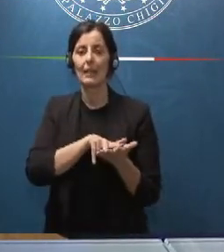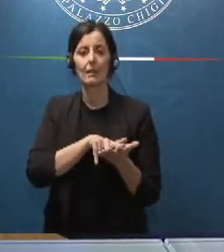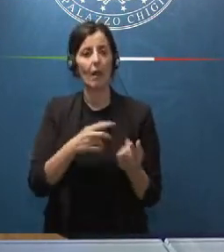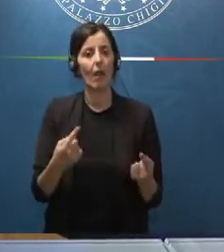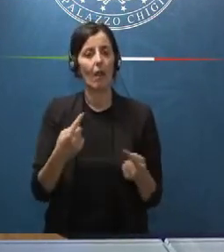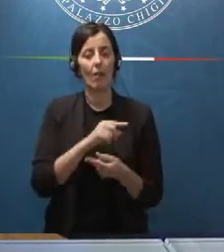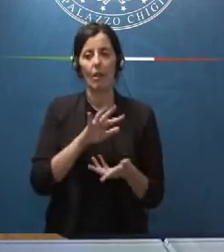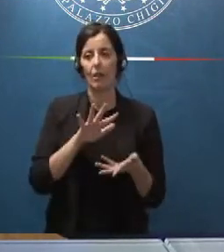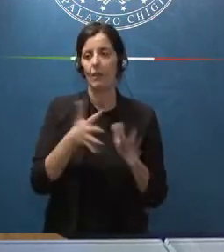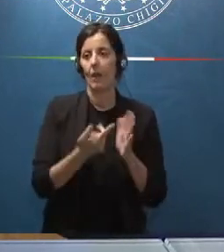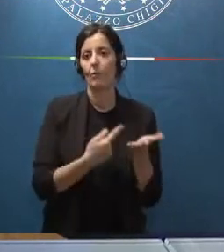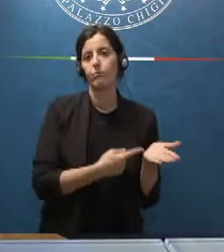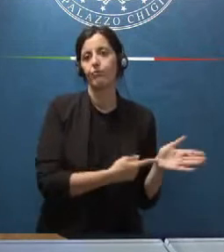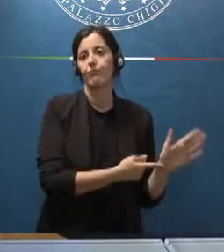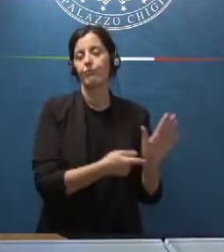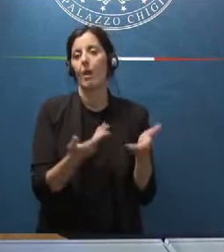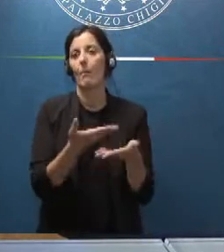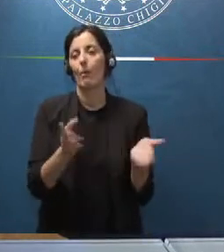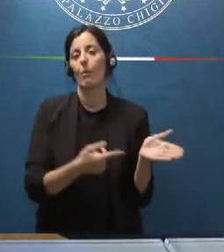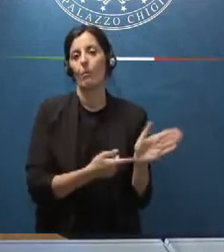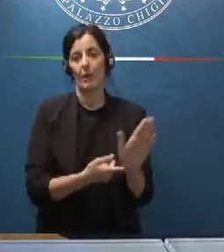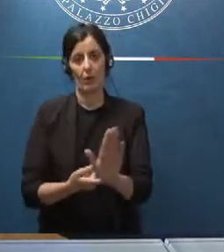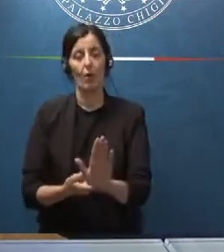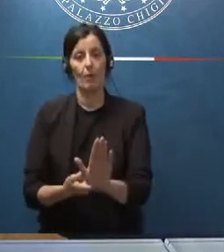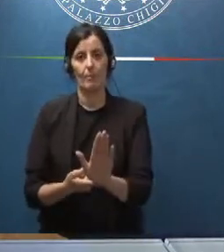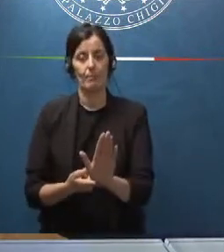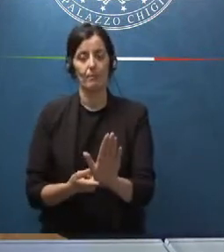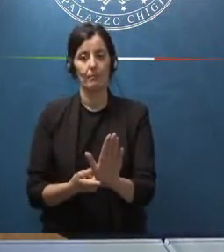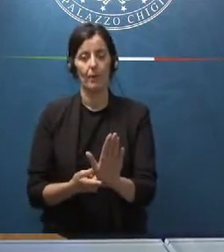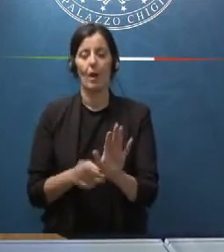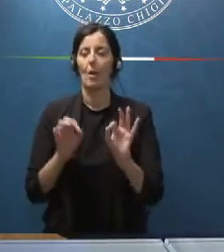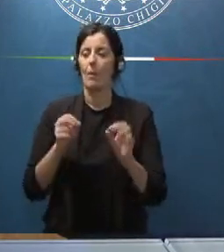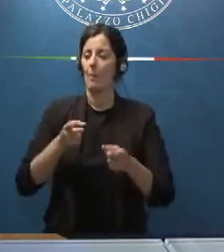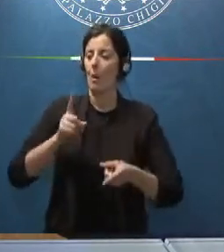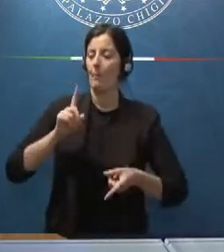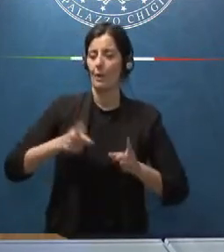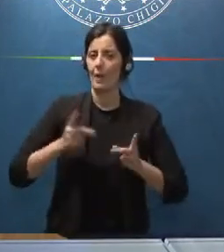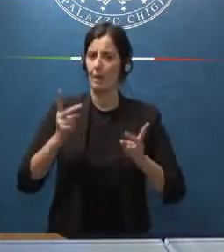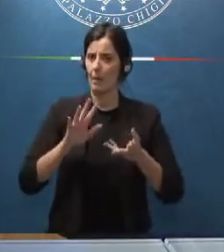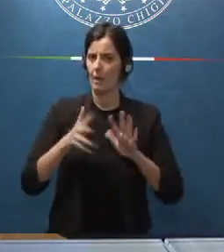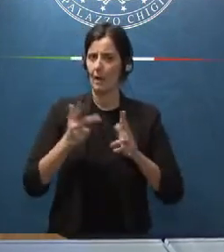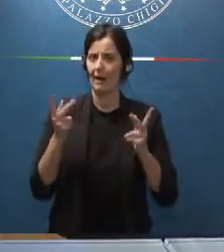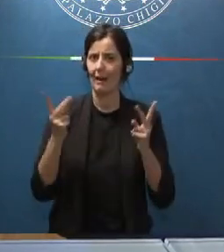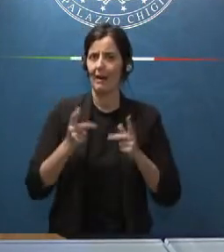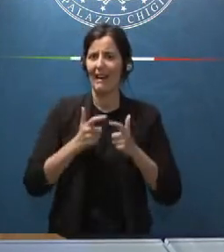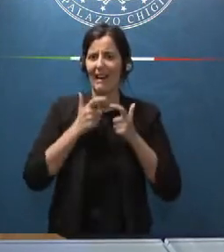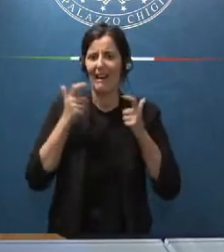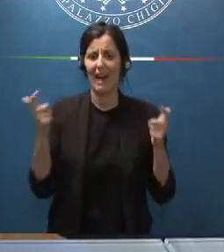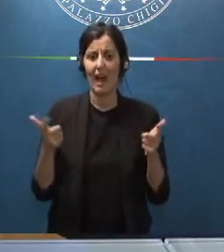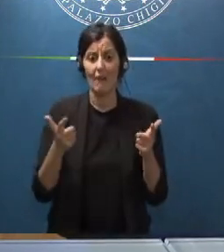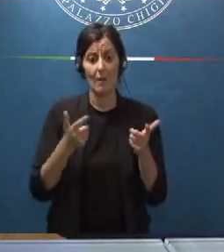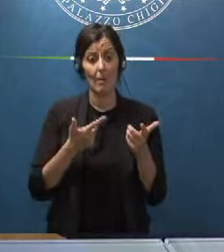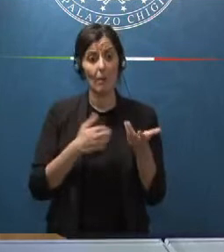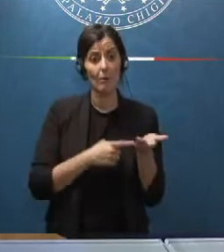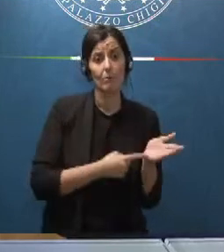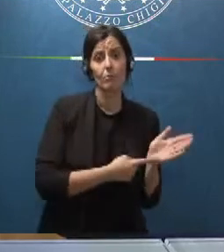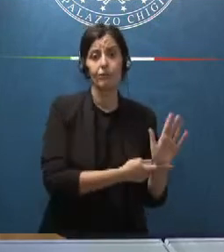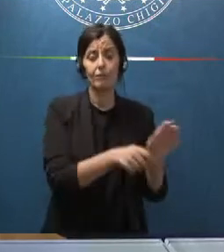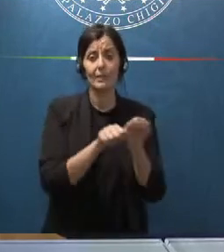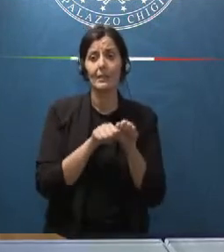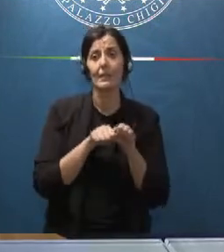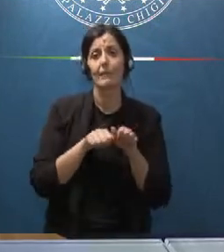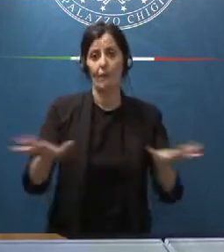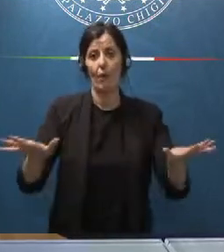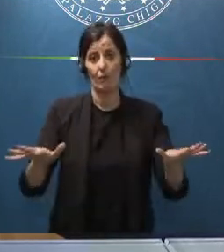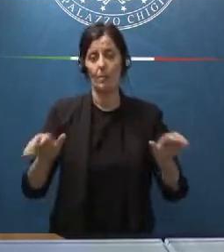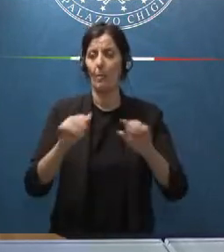illegittimo illecito e anche politicamente molto grave diffondere nei confronti della